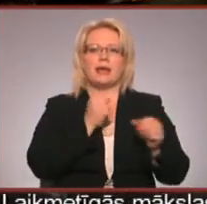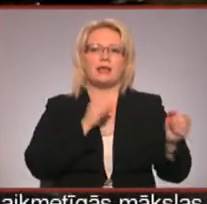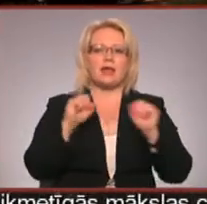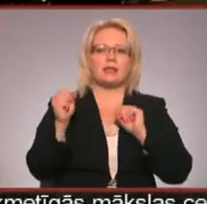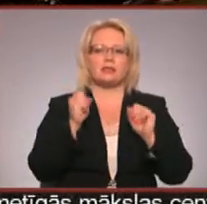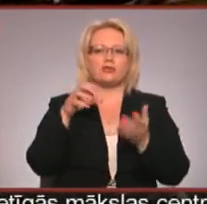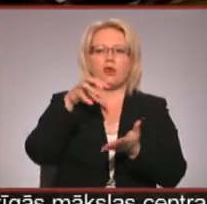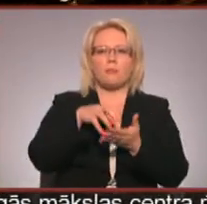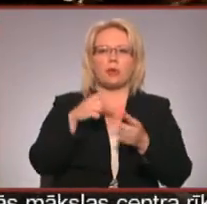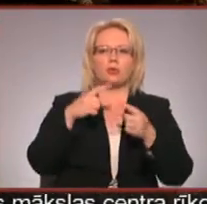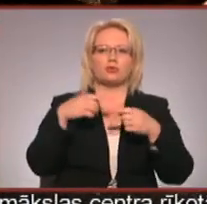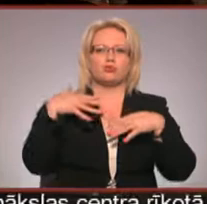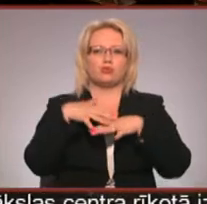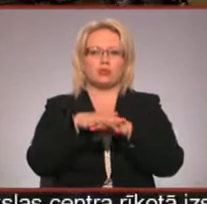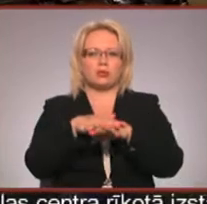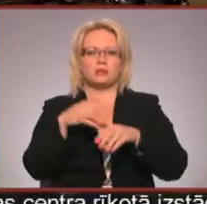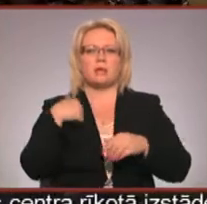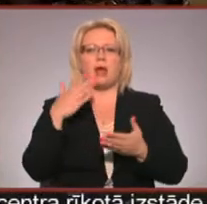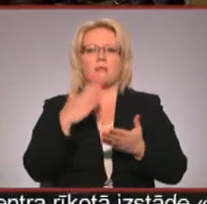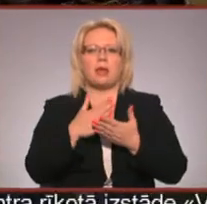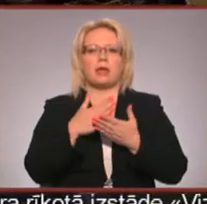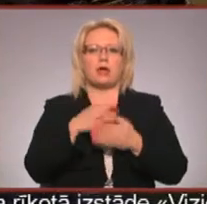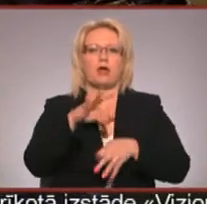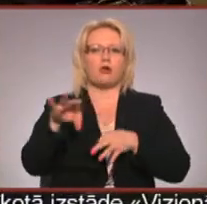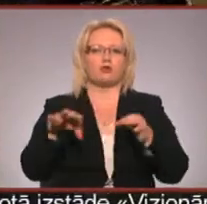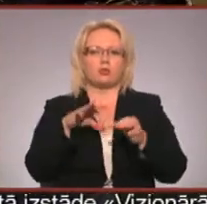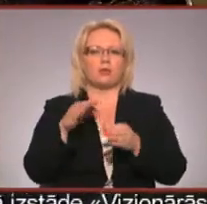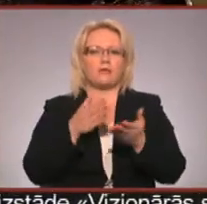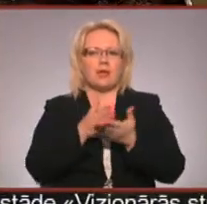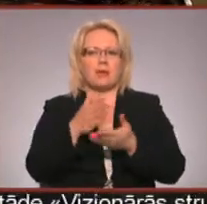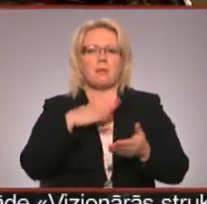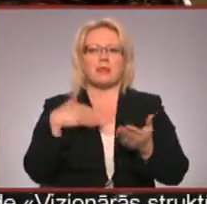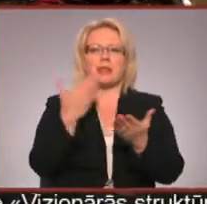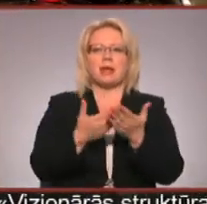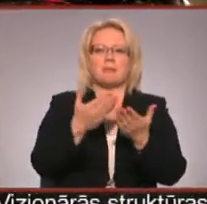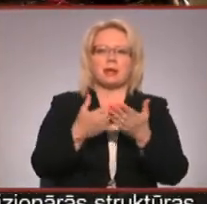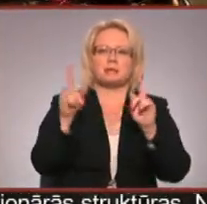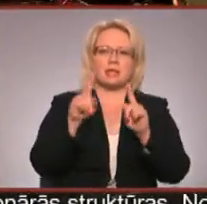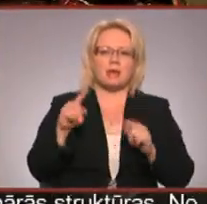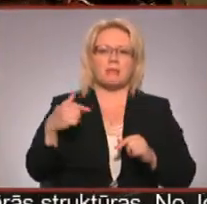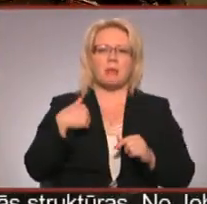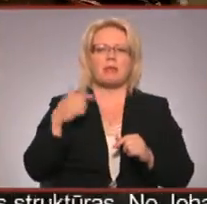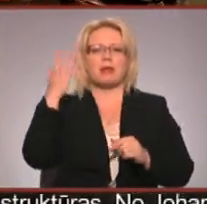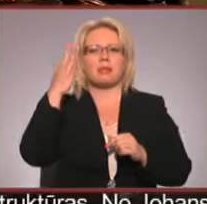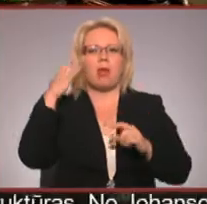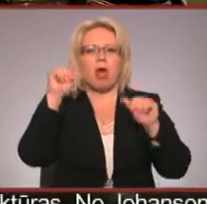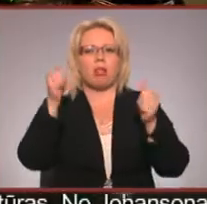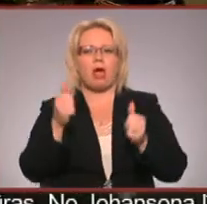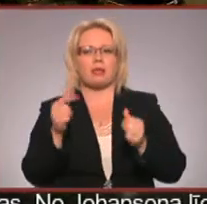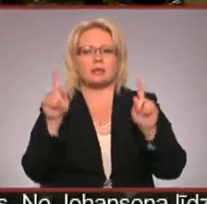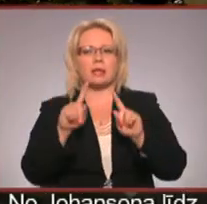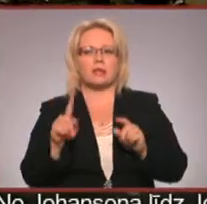struktūrās. Man patīk konstruktīvas lietas, man patīk interpretējamas lietas, man patīk tēlainas lietas ar